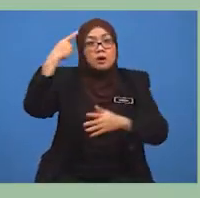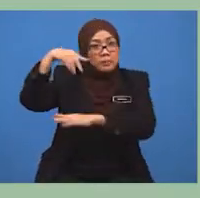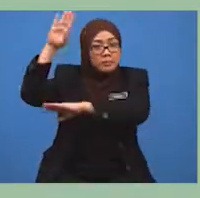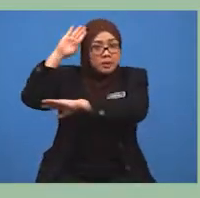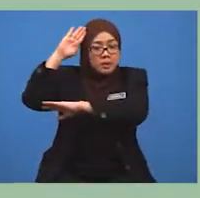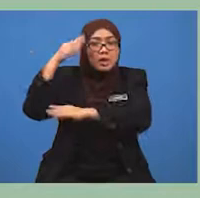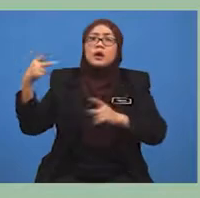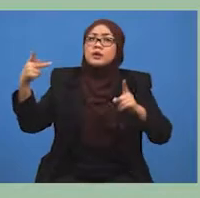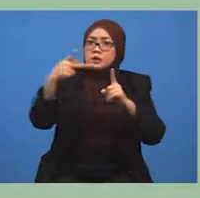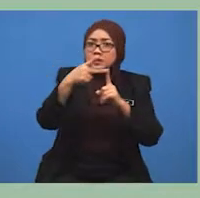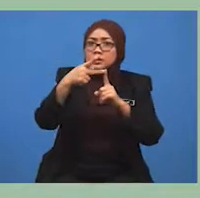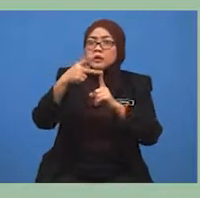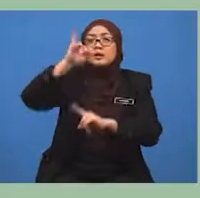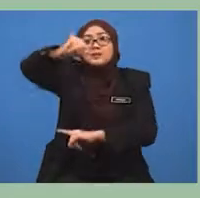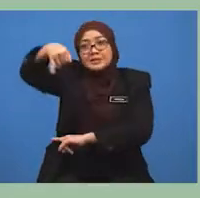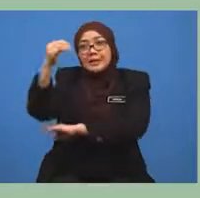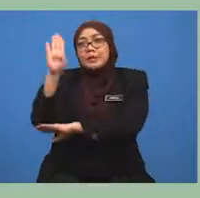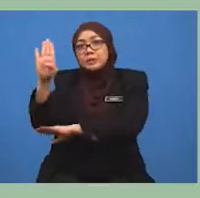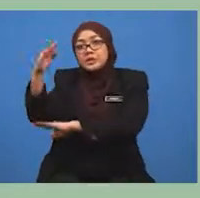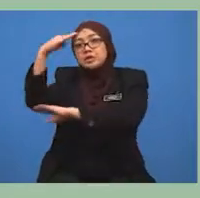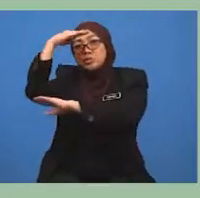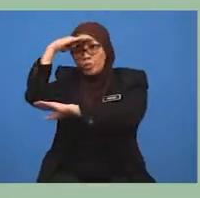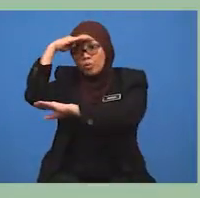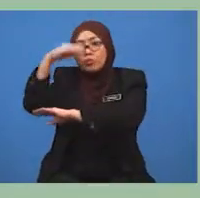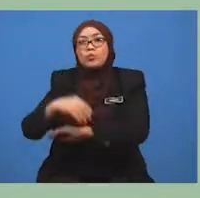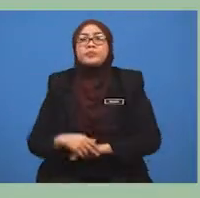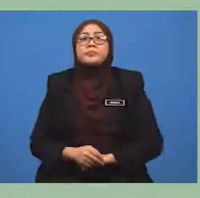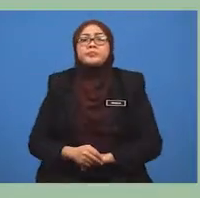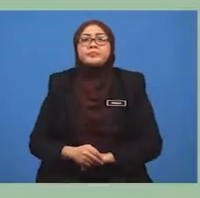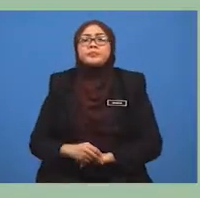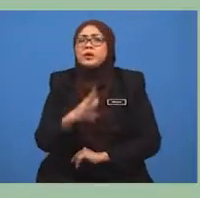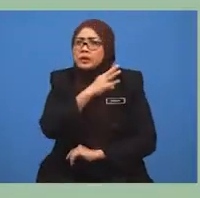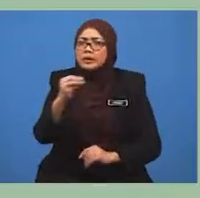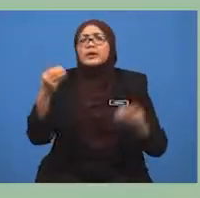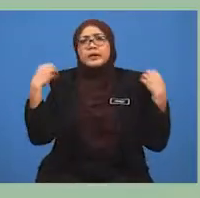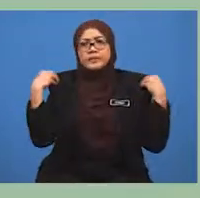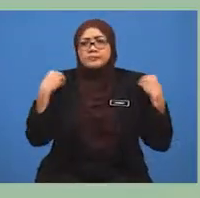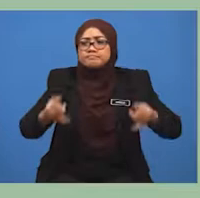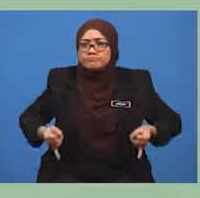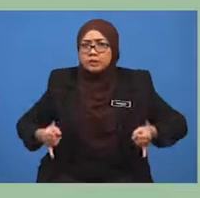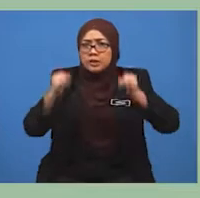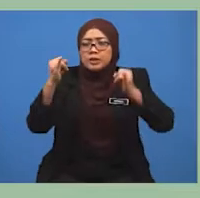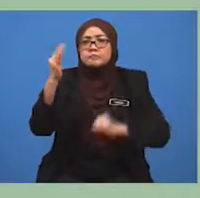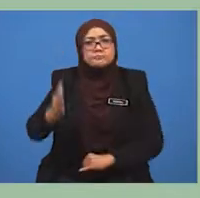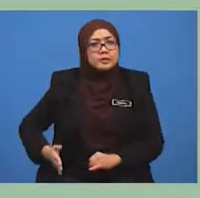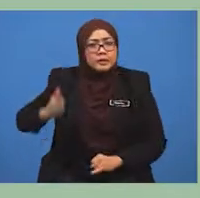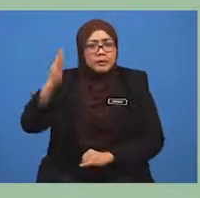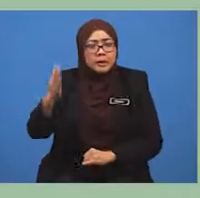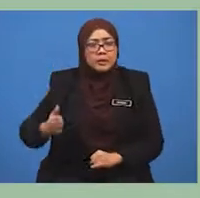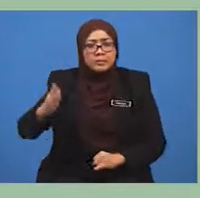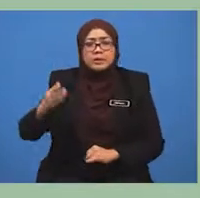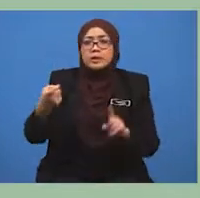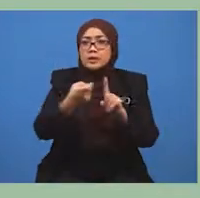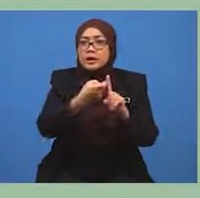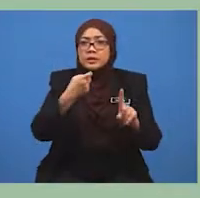Selain itu, terdapat juga landasan kereta api dari tempat Kelantan